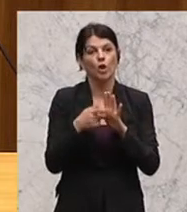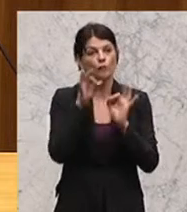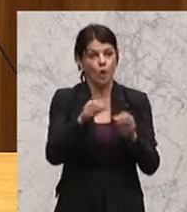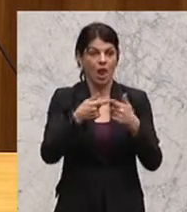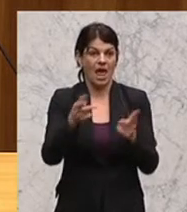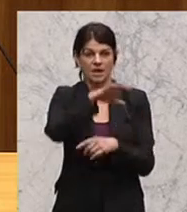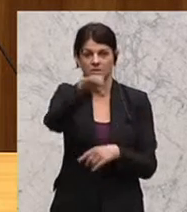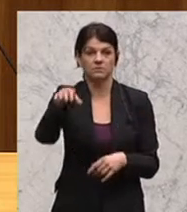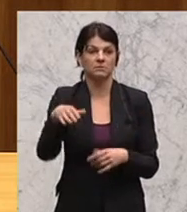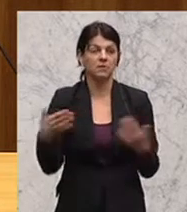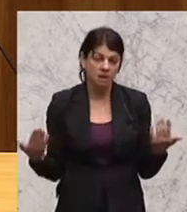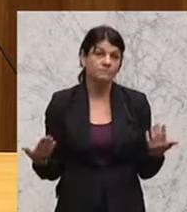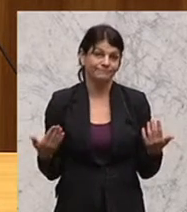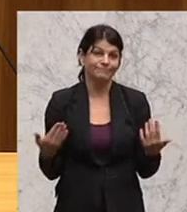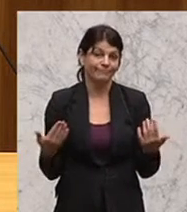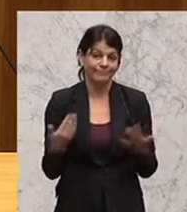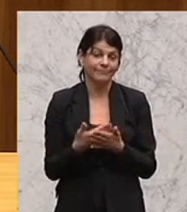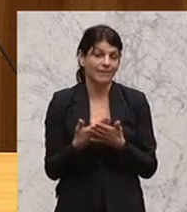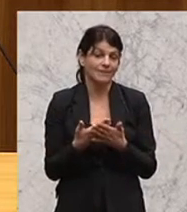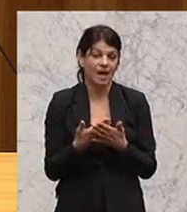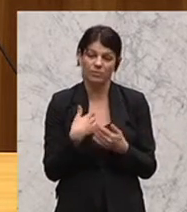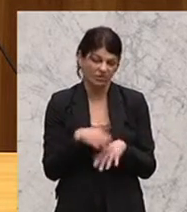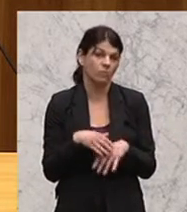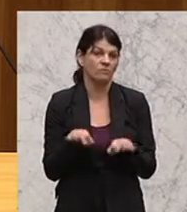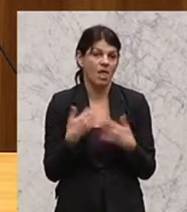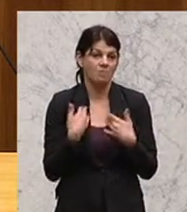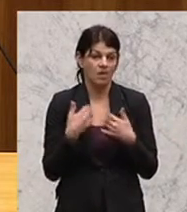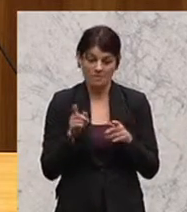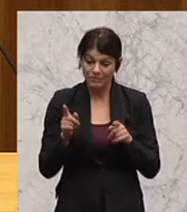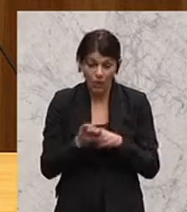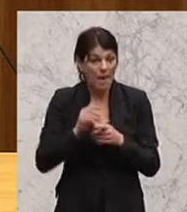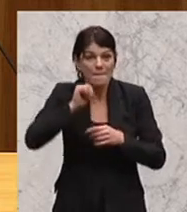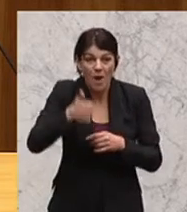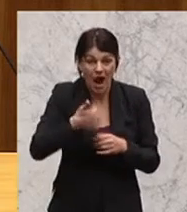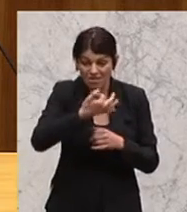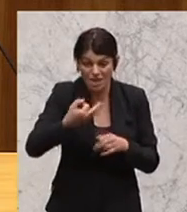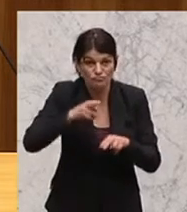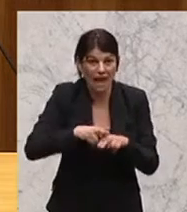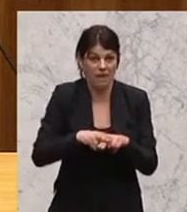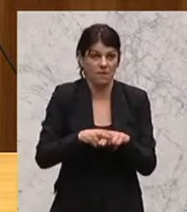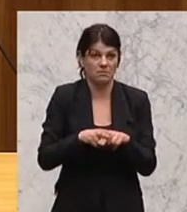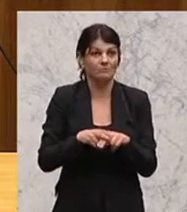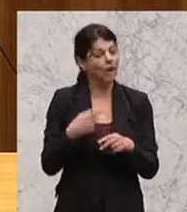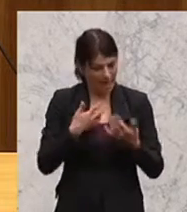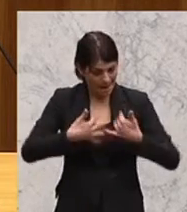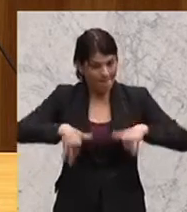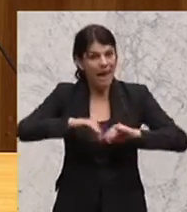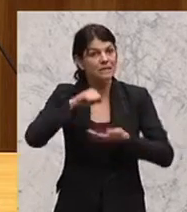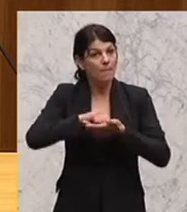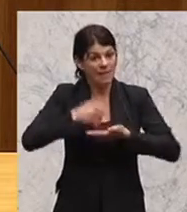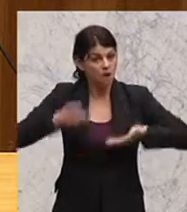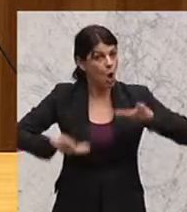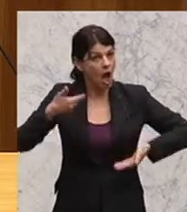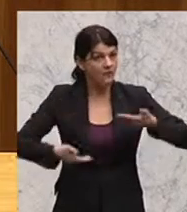Umso bedauerlicher, muss ich ehrlicherweise sagen, finde ich es, dass also bereits am nächsten Tag, nämlich am Tag nach der gemeinsamen Pressekonferenz,